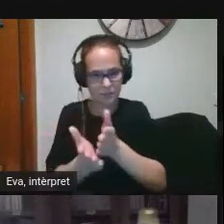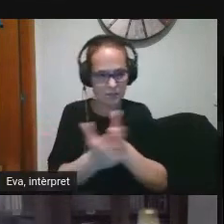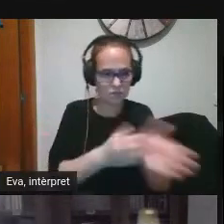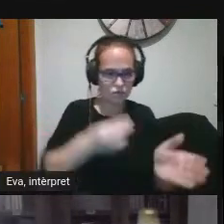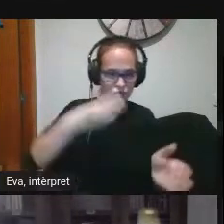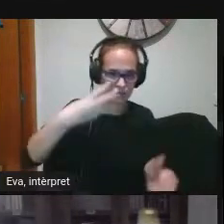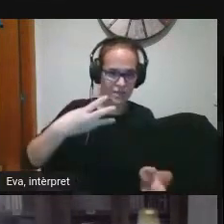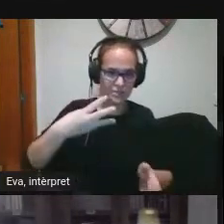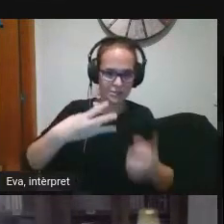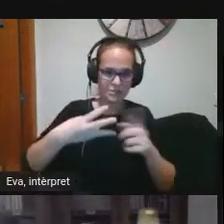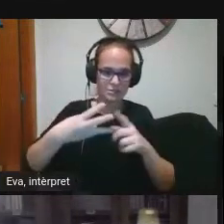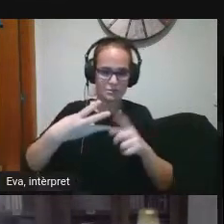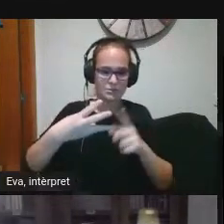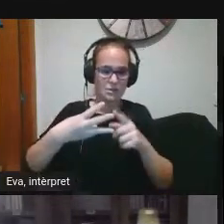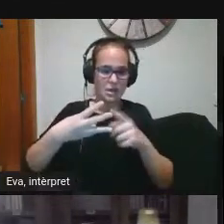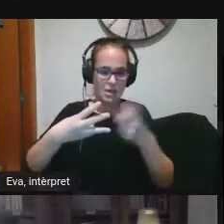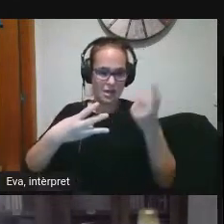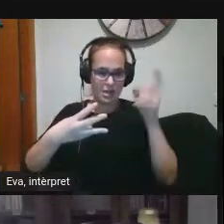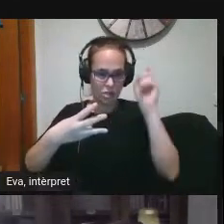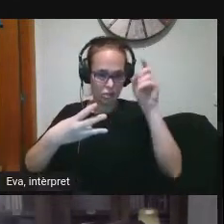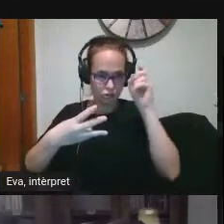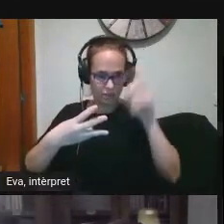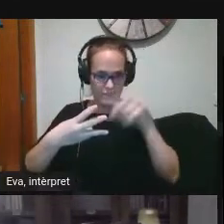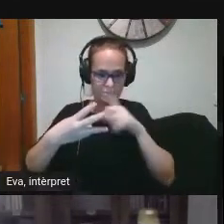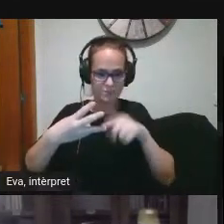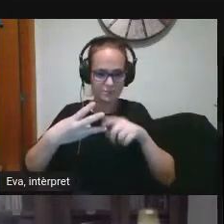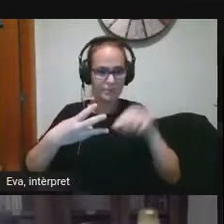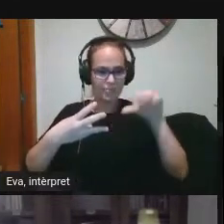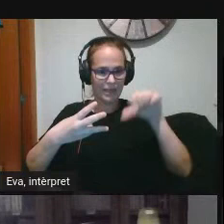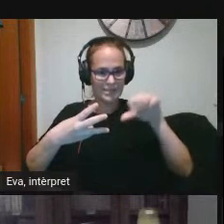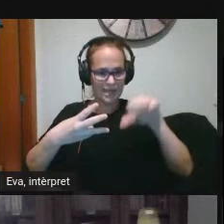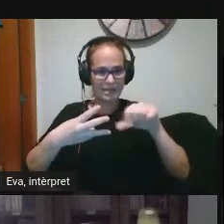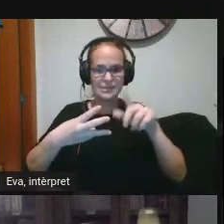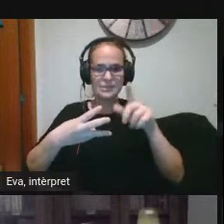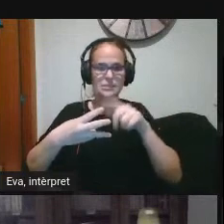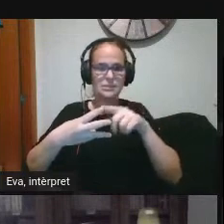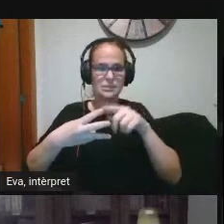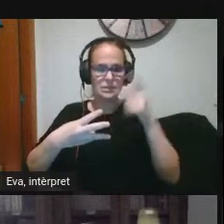'eix dels centres i en l'eix dels alumnes